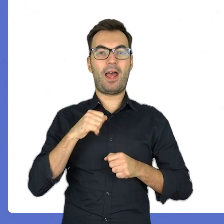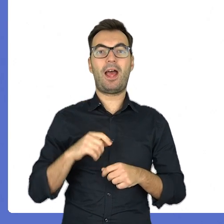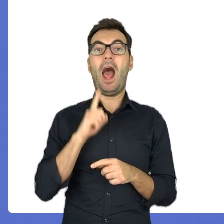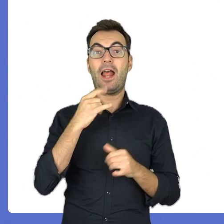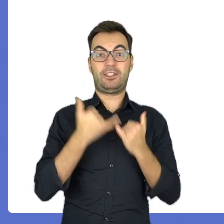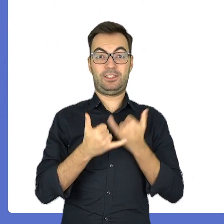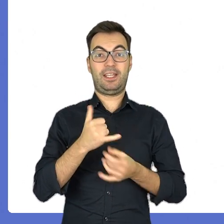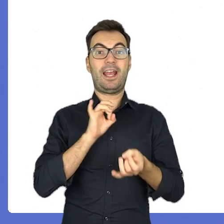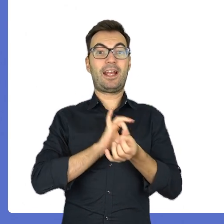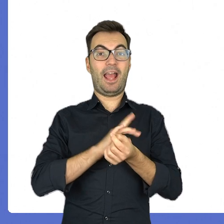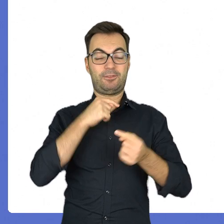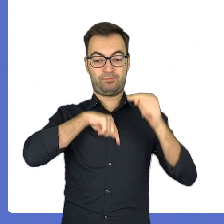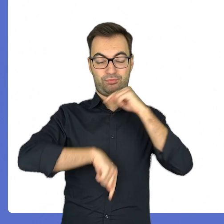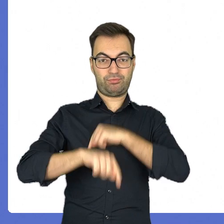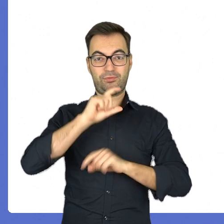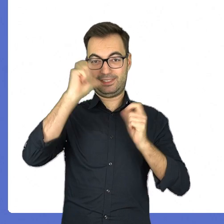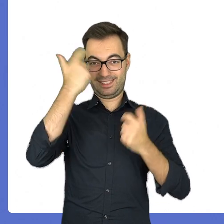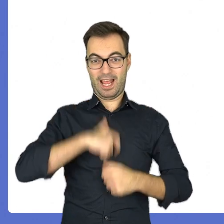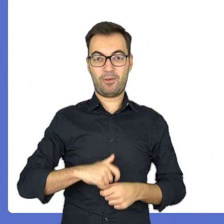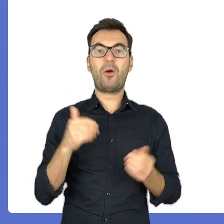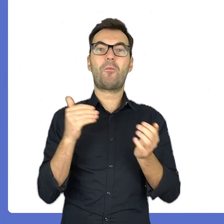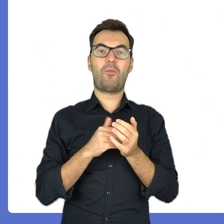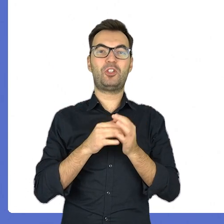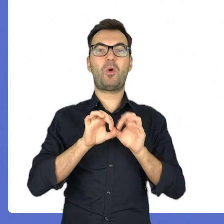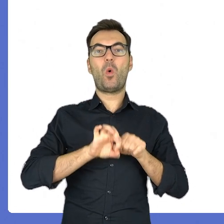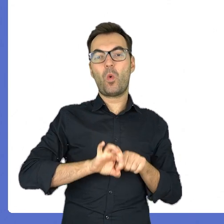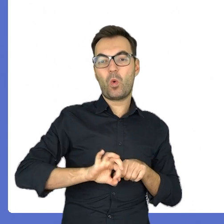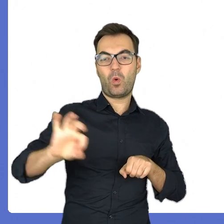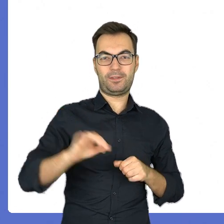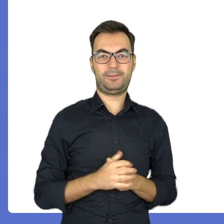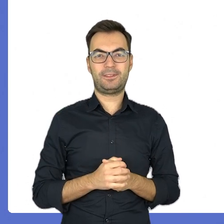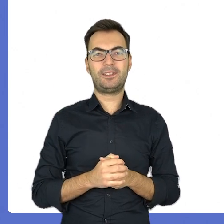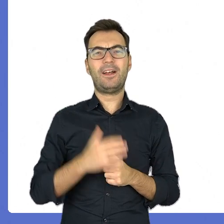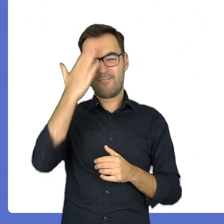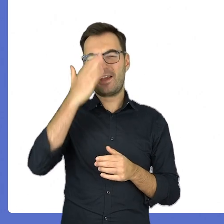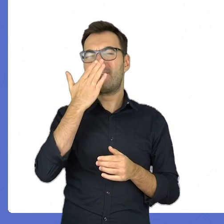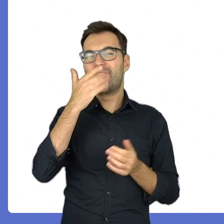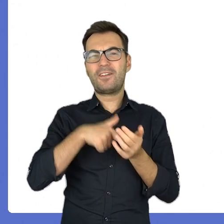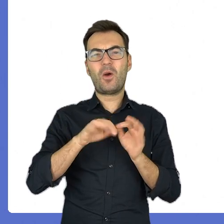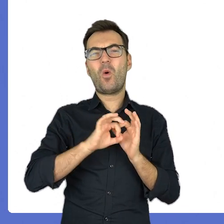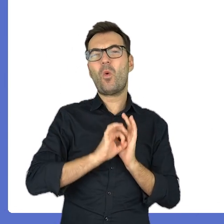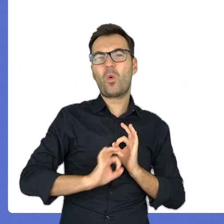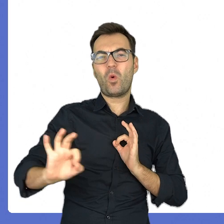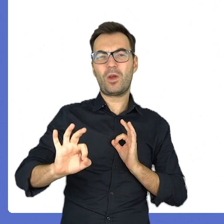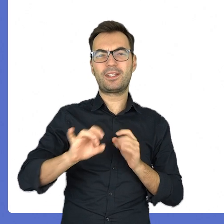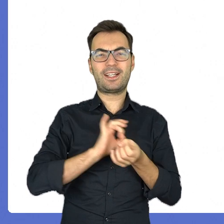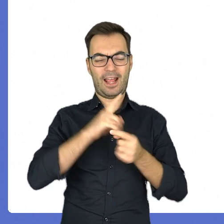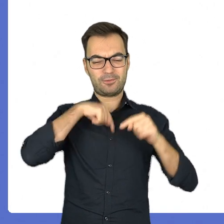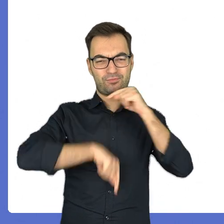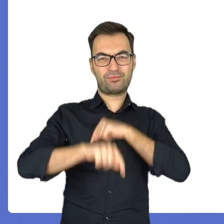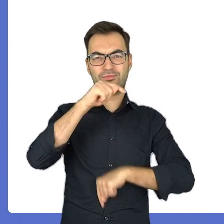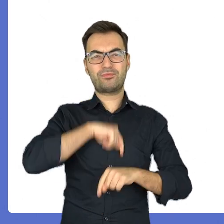krew dotarła do każdej komórki ciała, potrzebne są jeszcze rury. Wiecie, jak nazywają się te rury, którymi krew